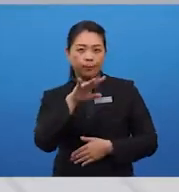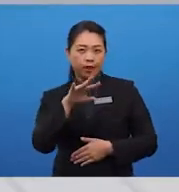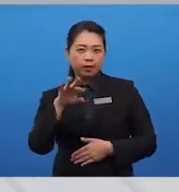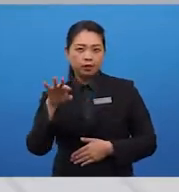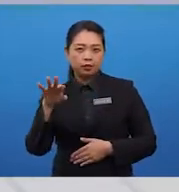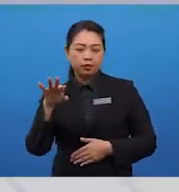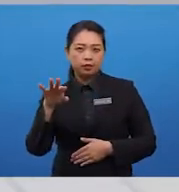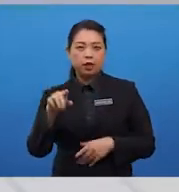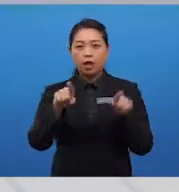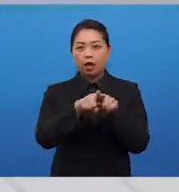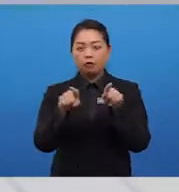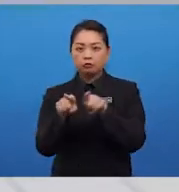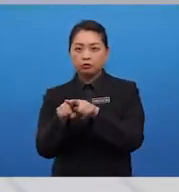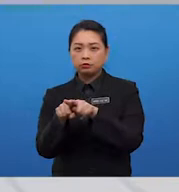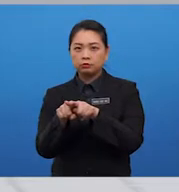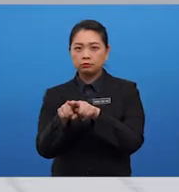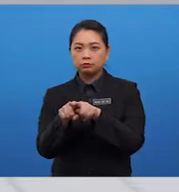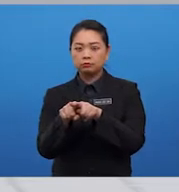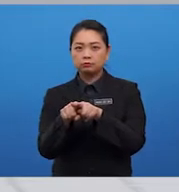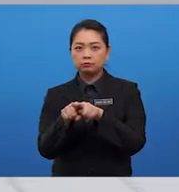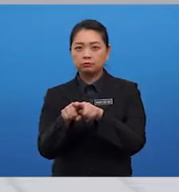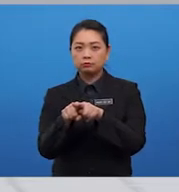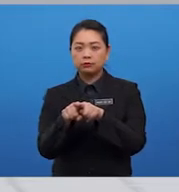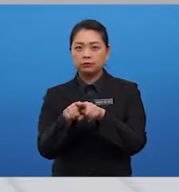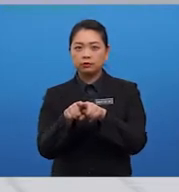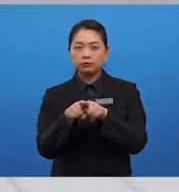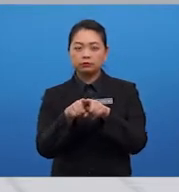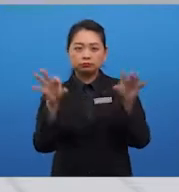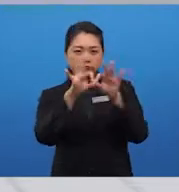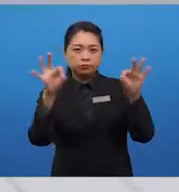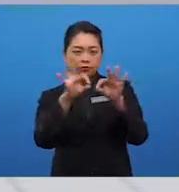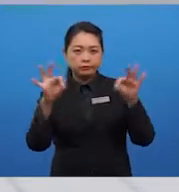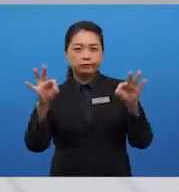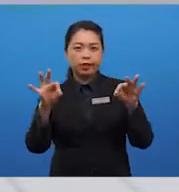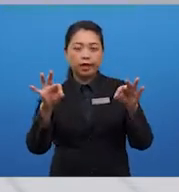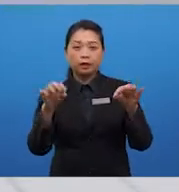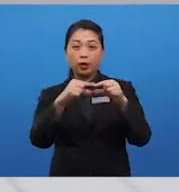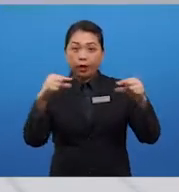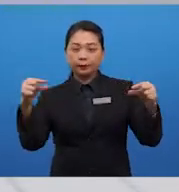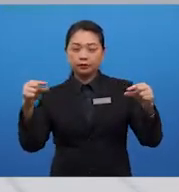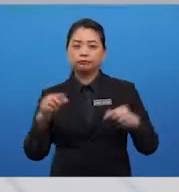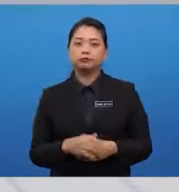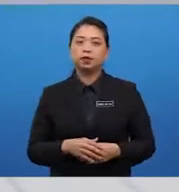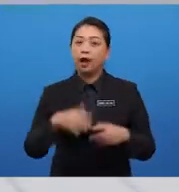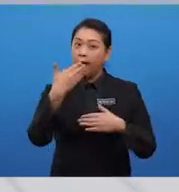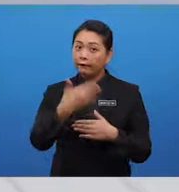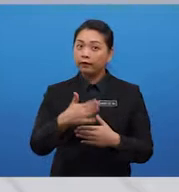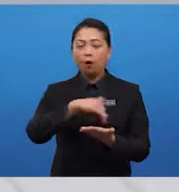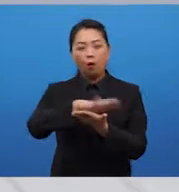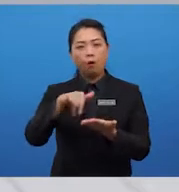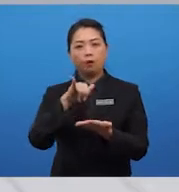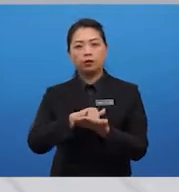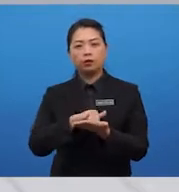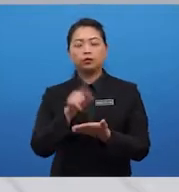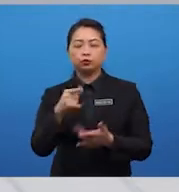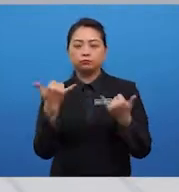and also make sure your sentences are all grammatical. Now, after doing all the above, you are